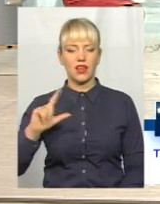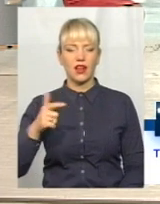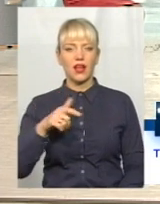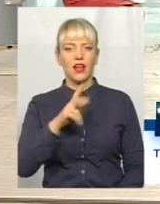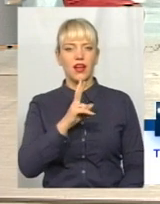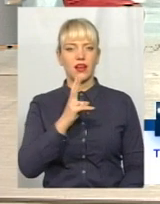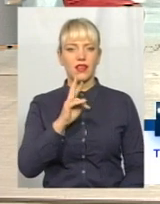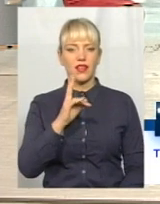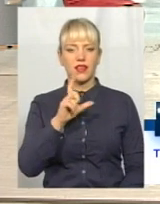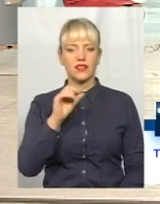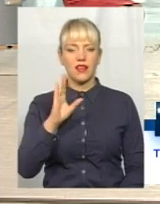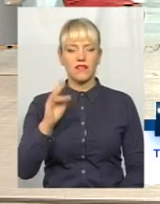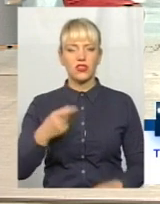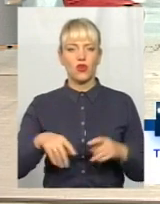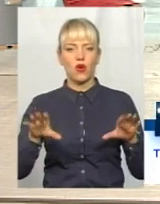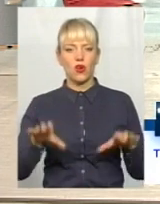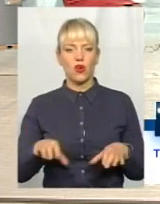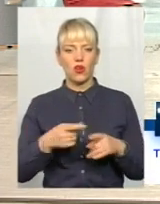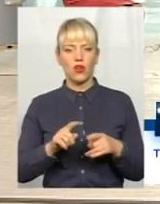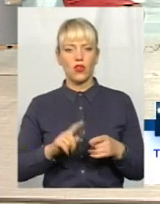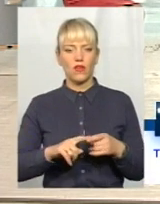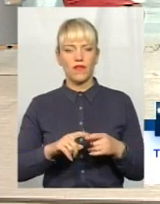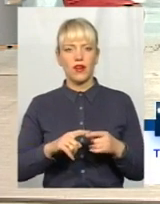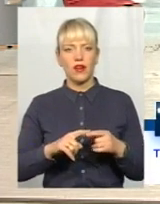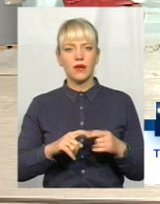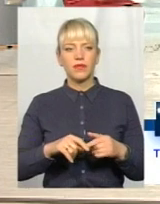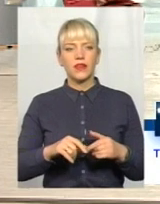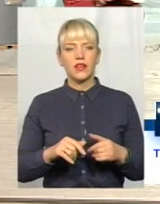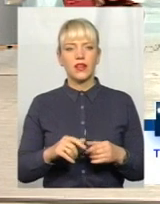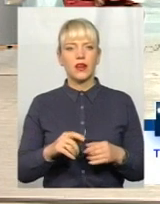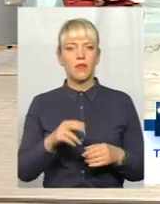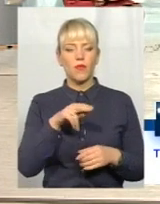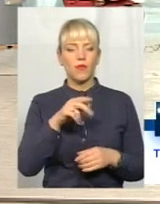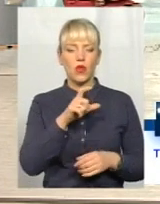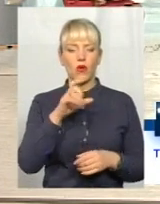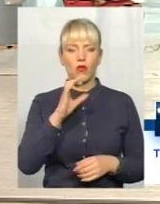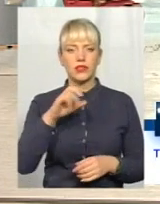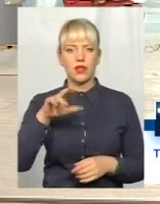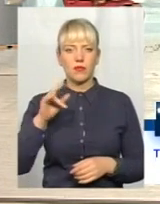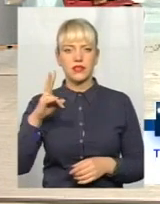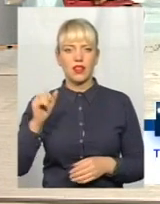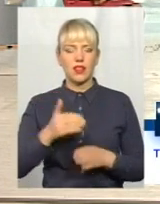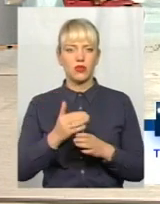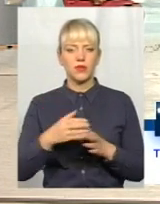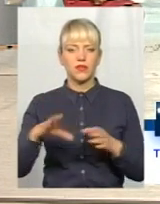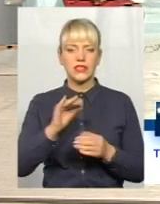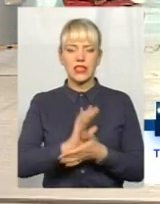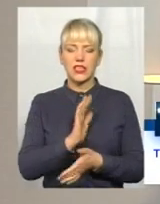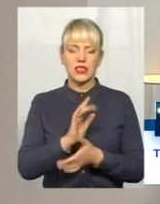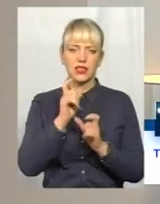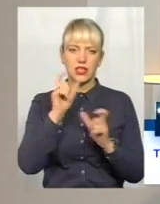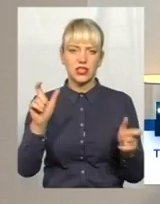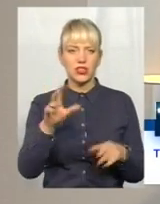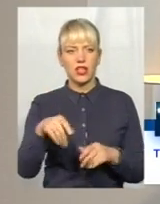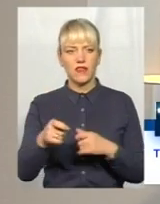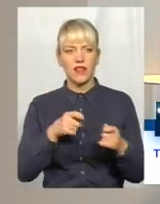голова Української ліги сприяння розвитку паліативної та хосписної допомоги, тоді взагалі всі газети кричали, влада